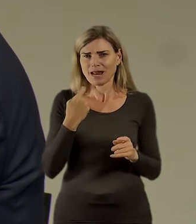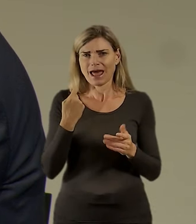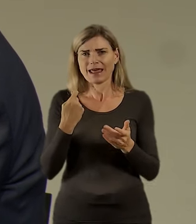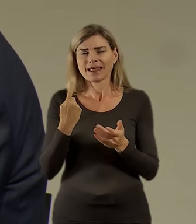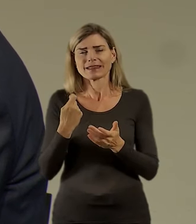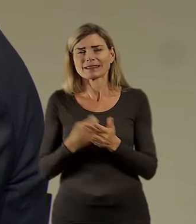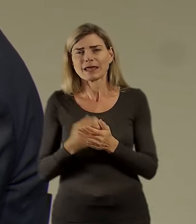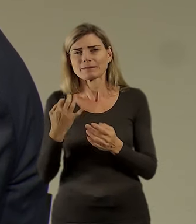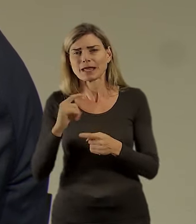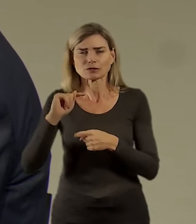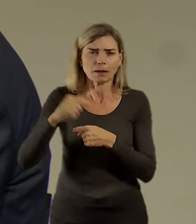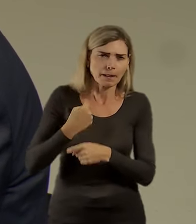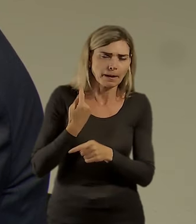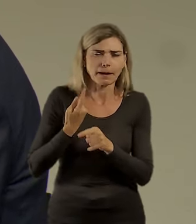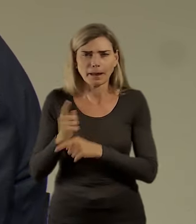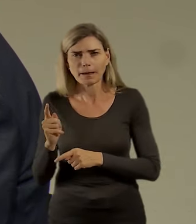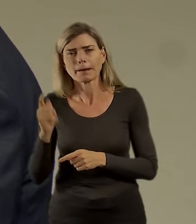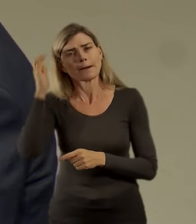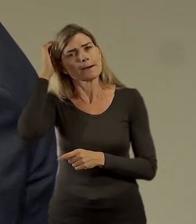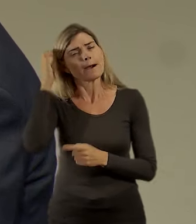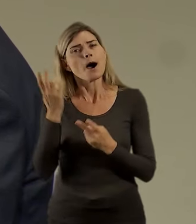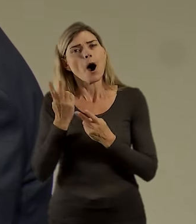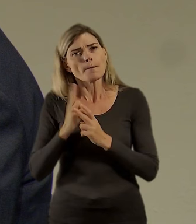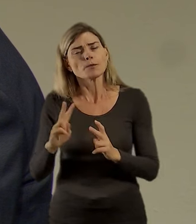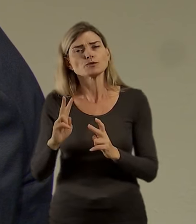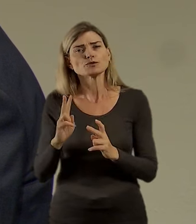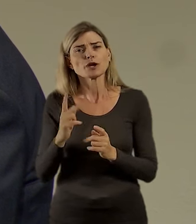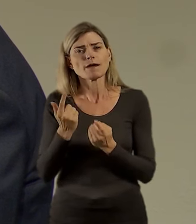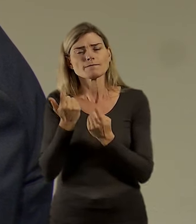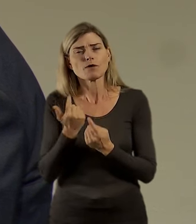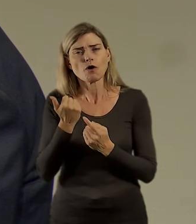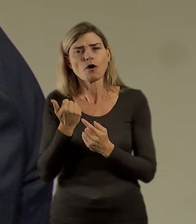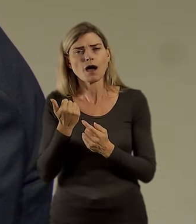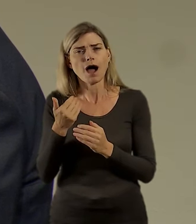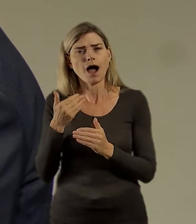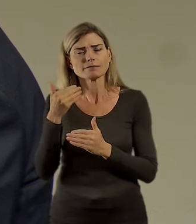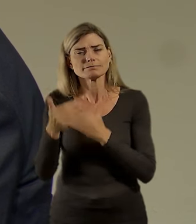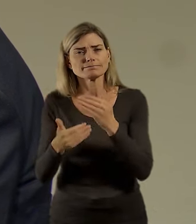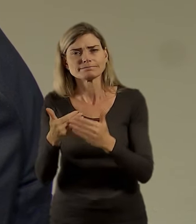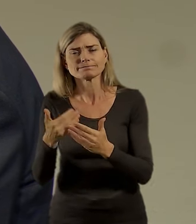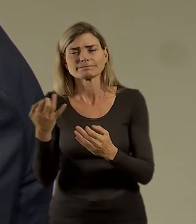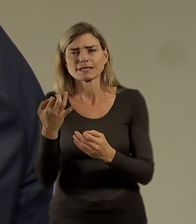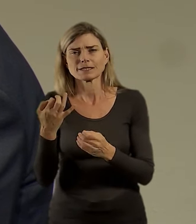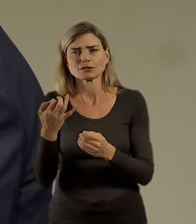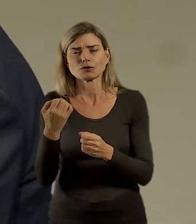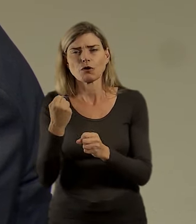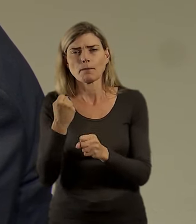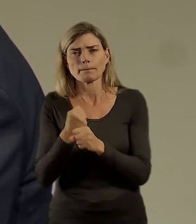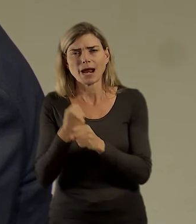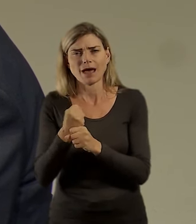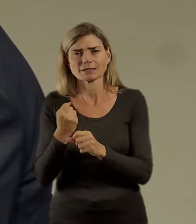naopak můžou svým způsobem prodloužit tu vzdálenost, kterou za tou prací